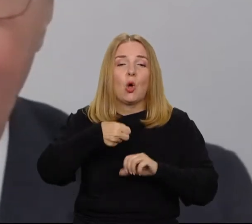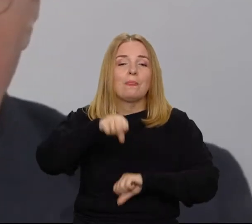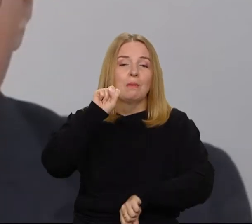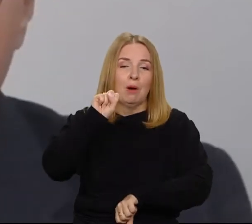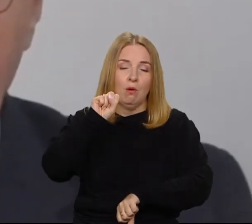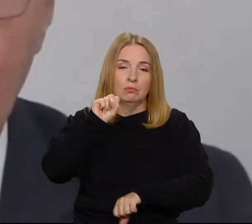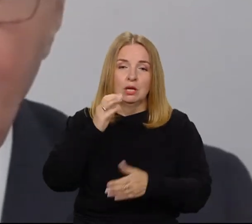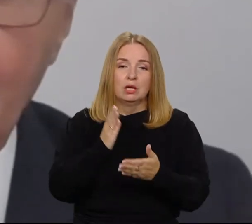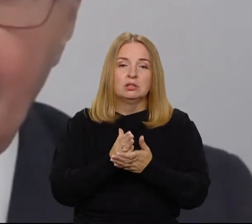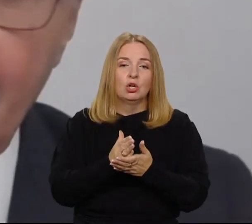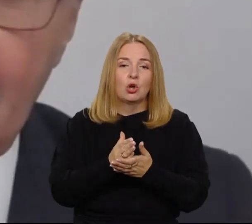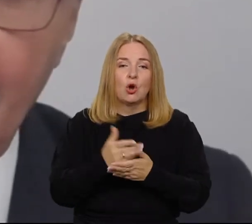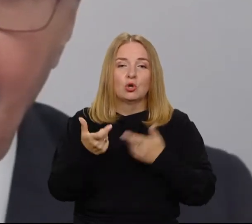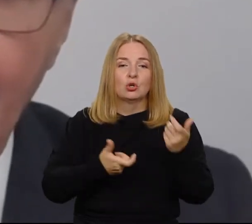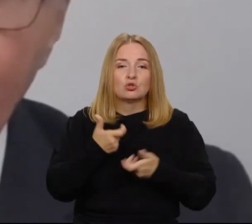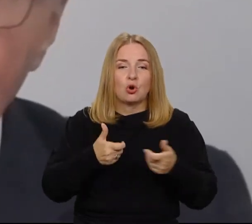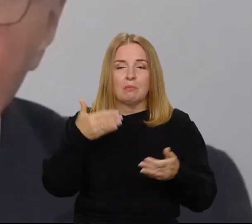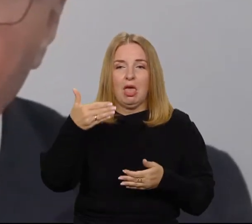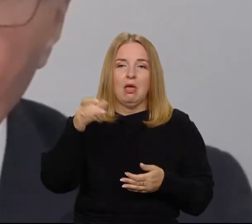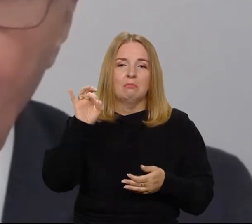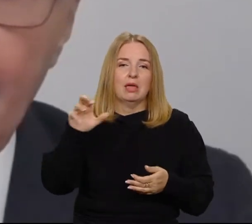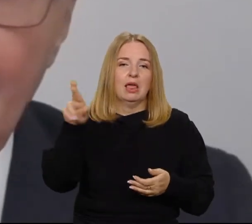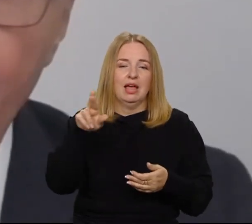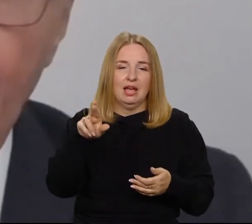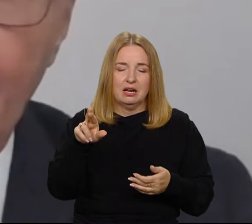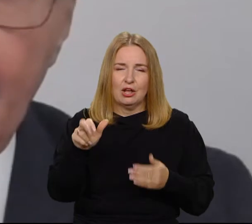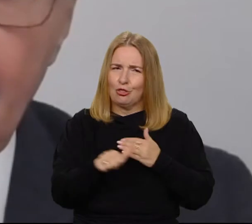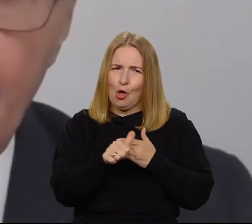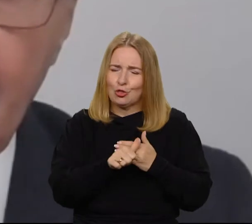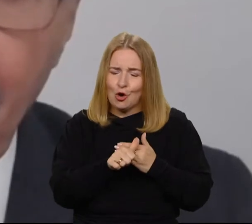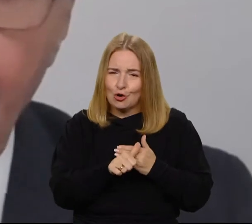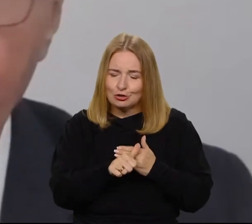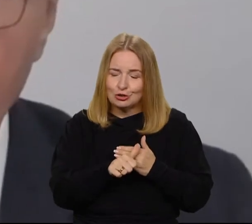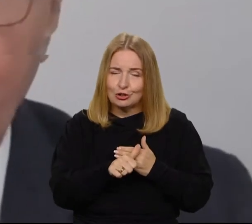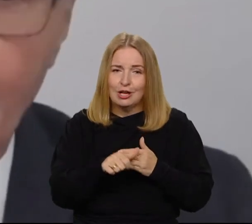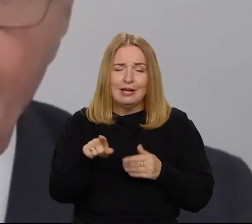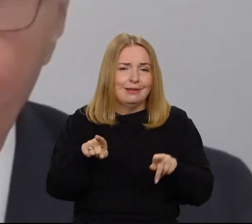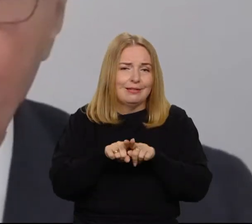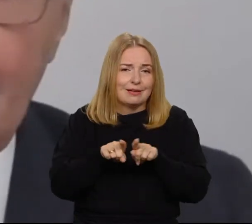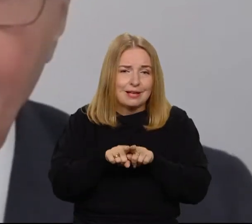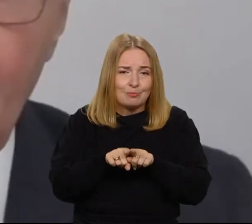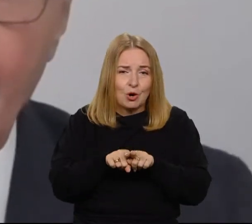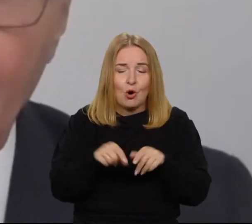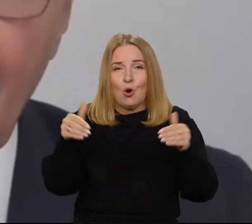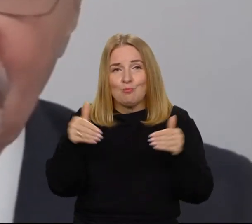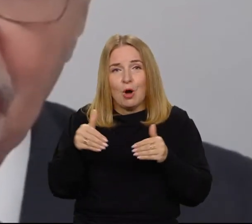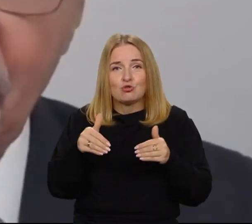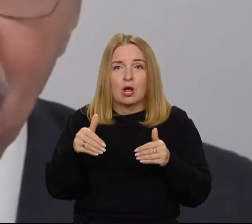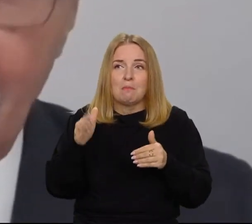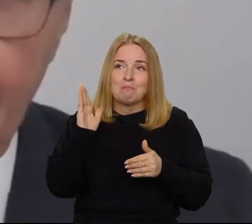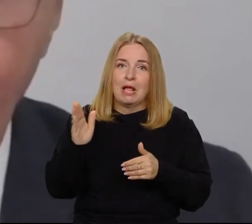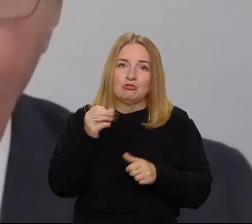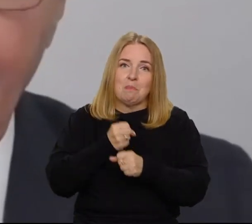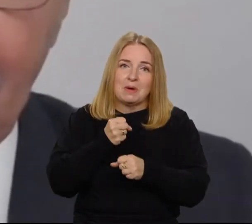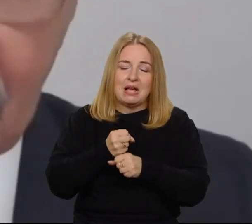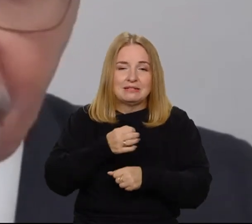papier i MGR sobie napisać przed nazwiskiem. Nawet nie po to, że zdobędę jakieś być może lepsze stanowisko, bo teraz jak